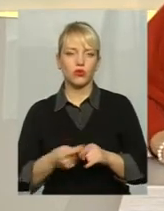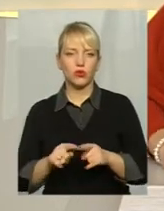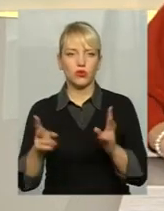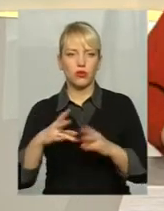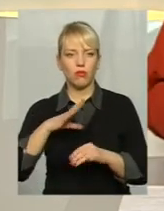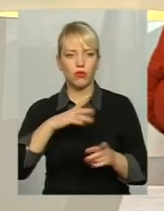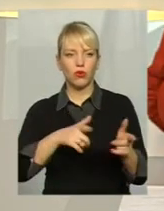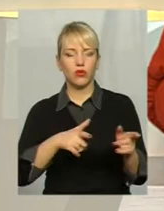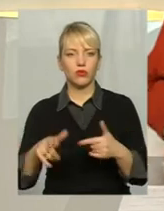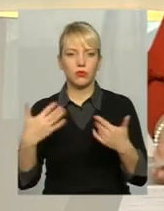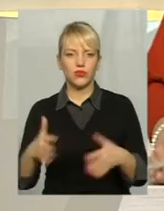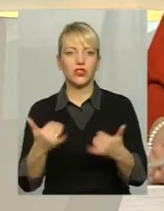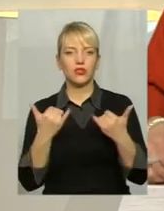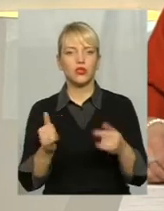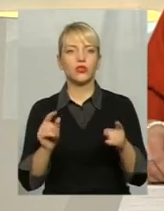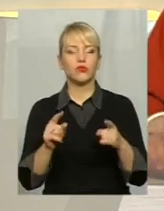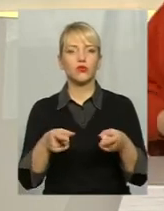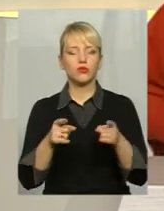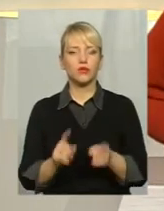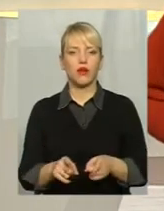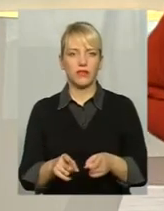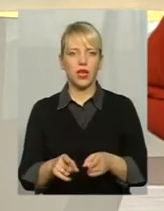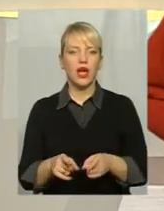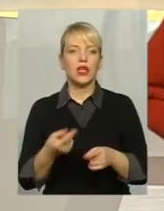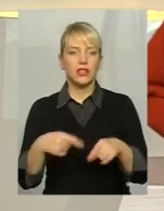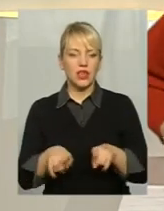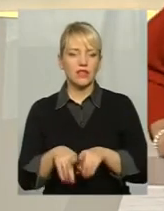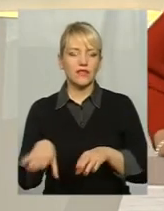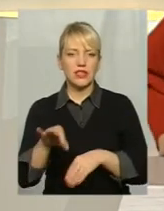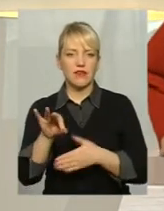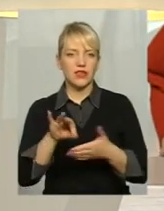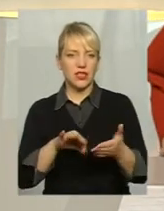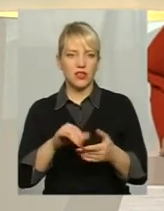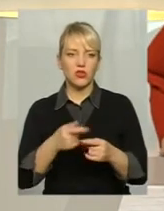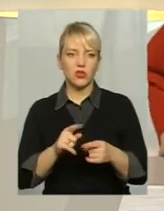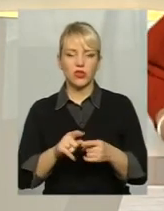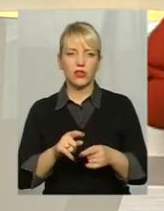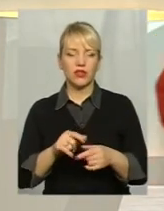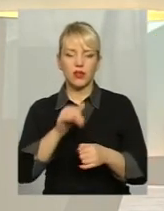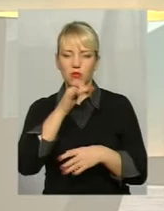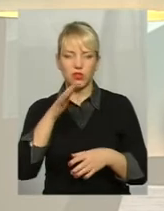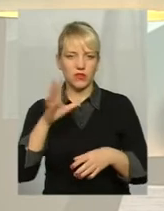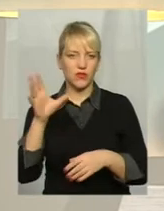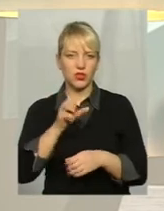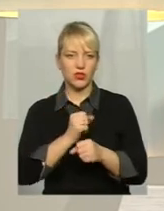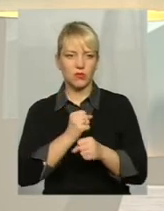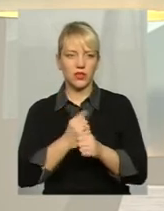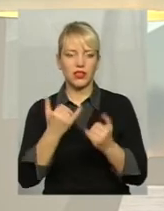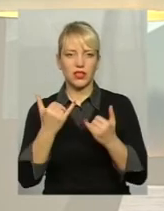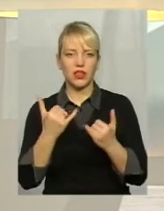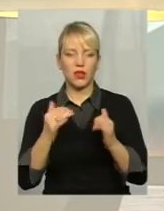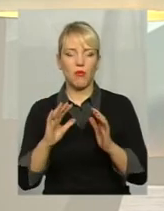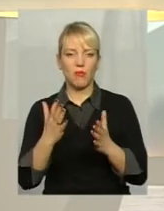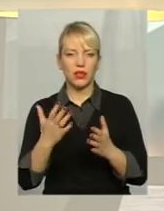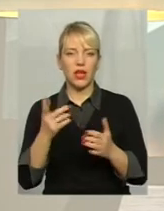бути готовим вже сьогодні Тому що, справді, так все відразу з наскоку зробити неможливо І на даний момент, поки